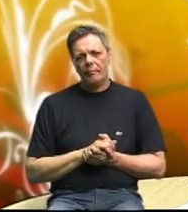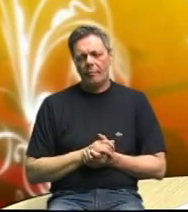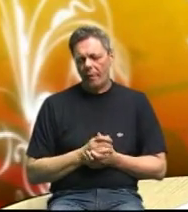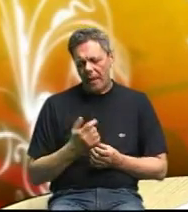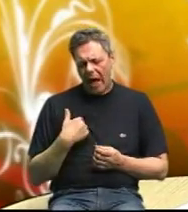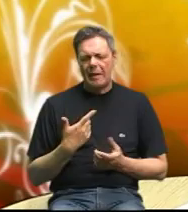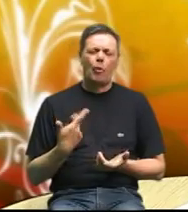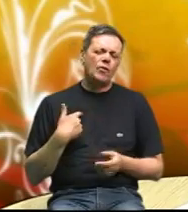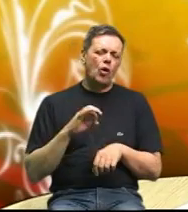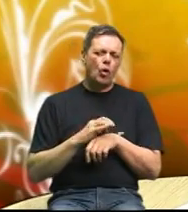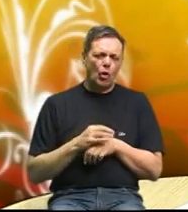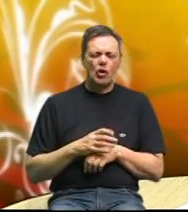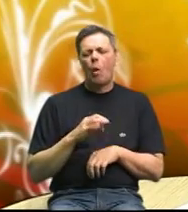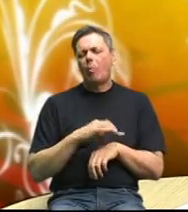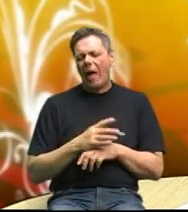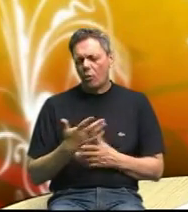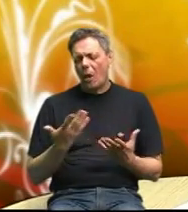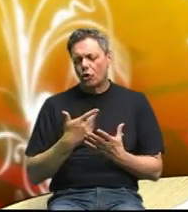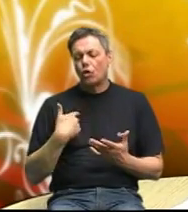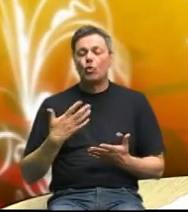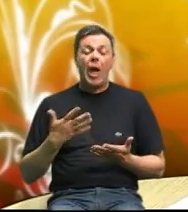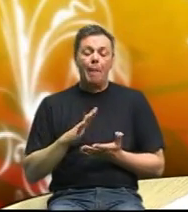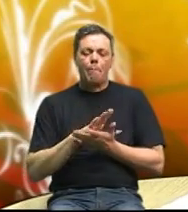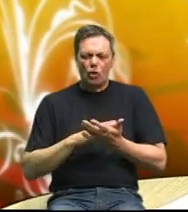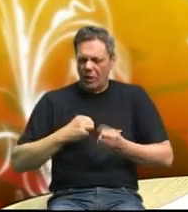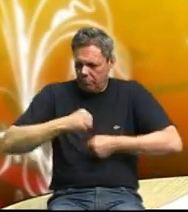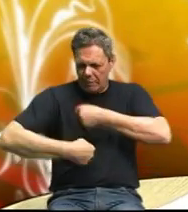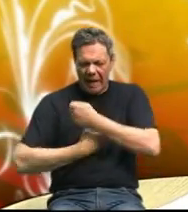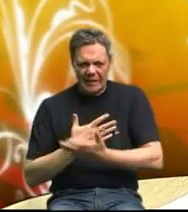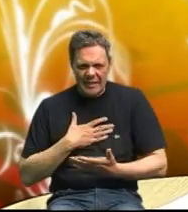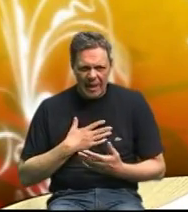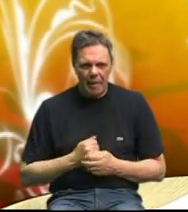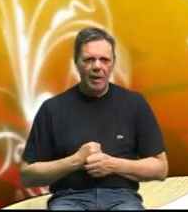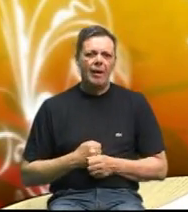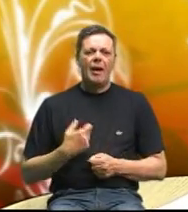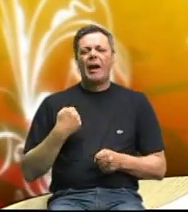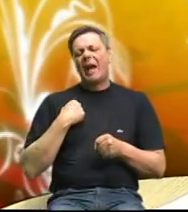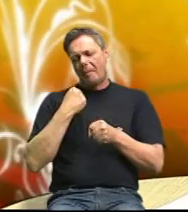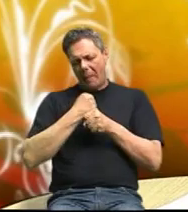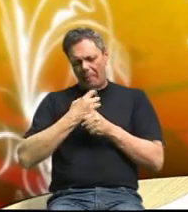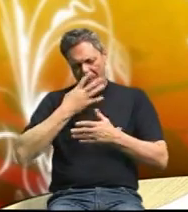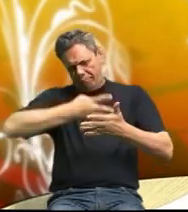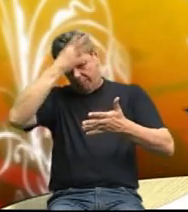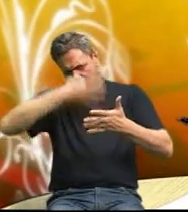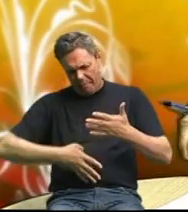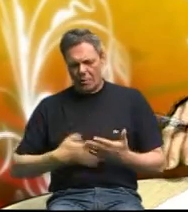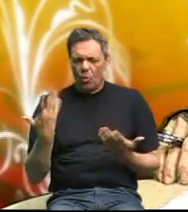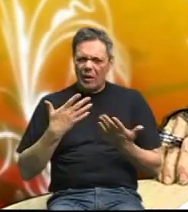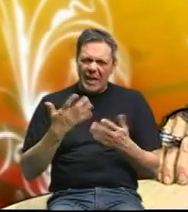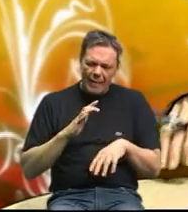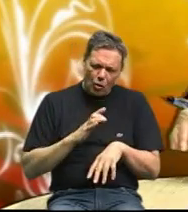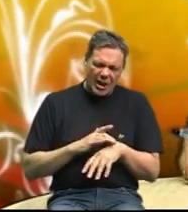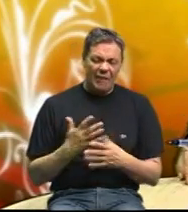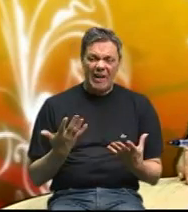najprije nešto što ću ja pokrenuti sebe je li kad mi napravim anamnezu gdje sam osjetljiv